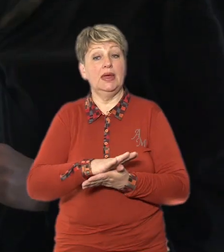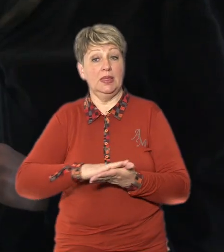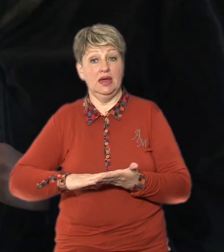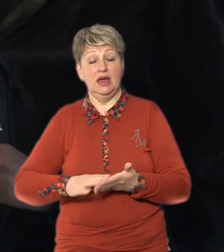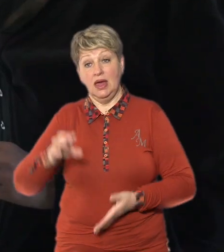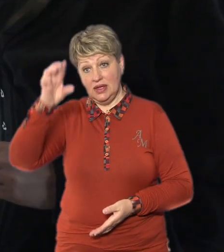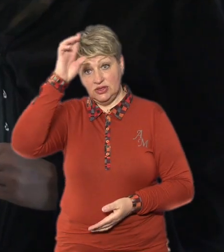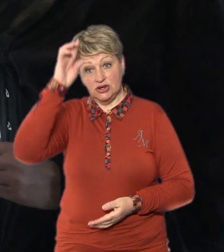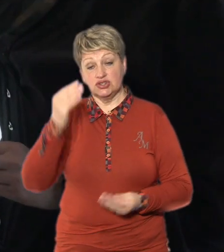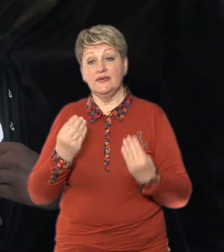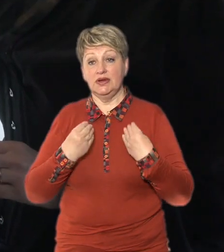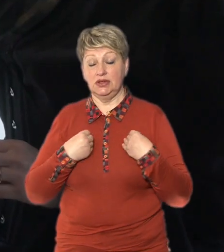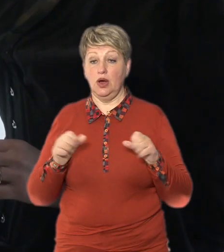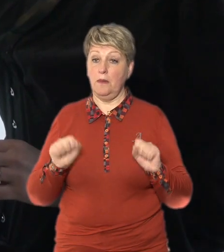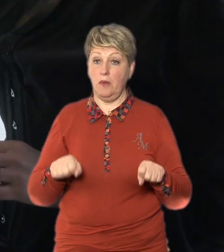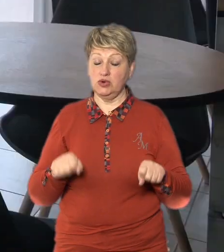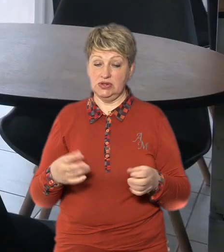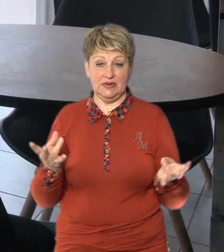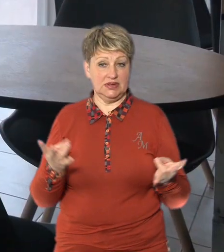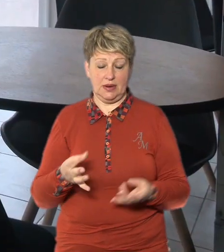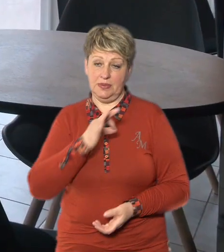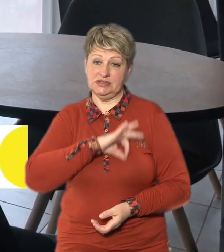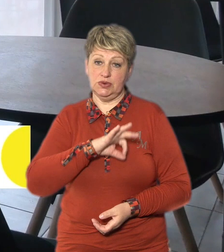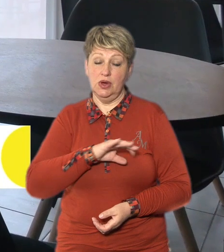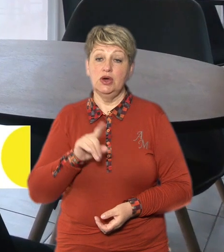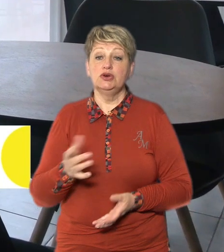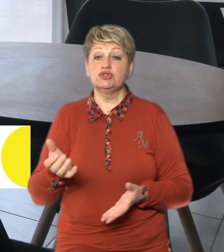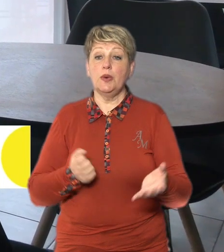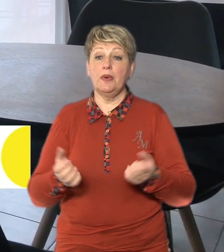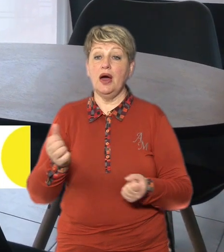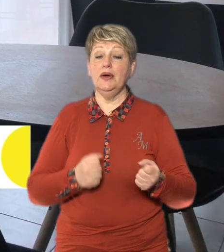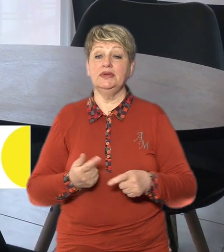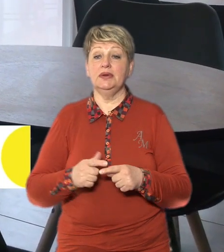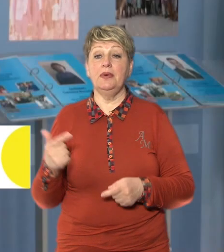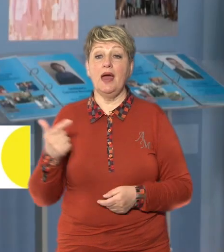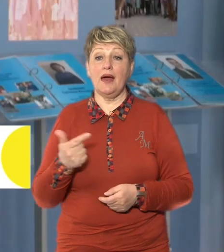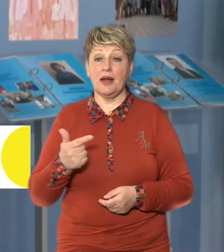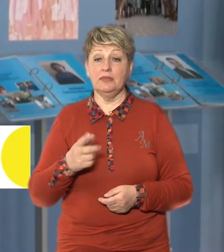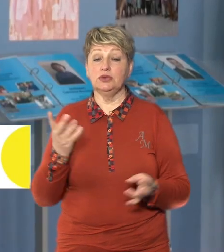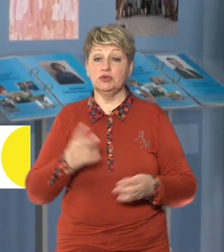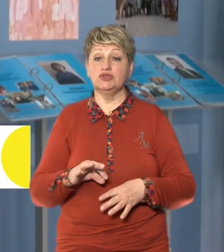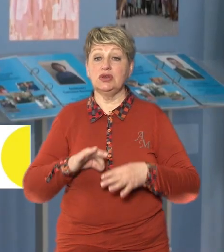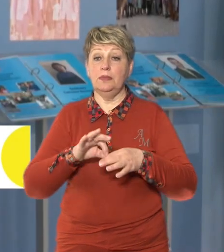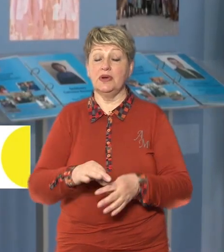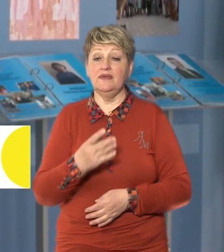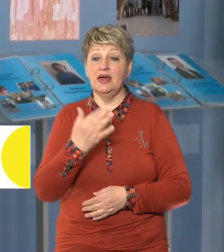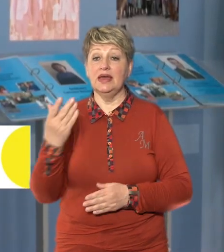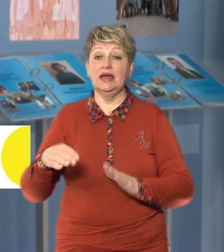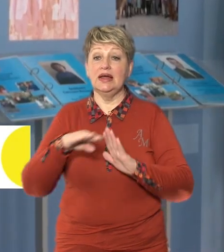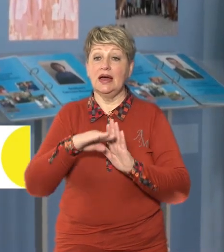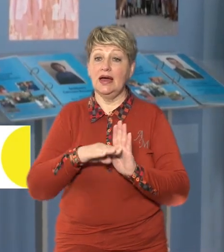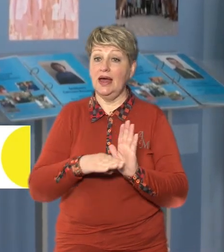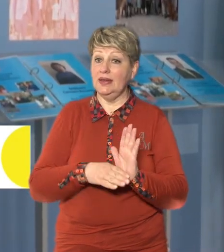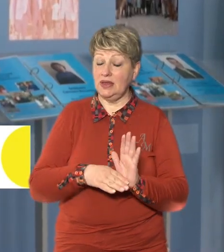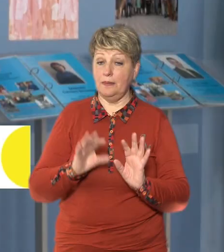Держава дає можливість, треба скористатись Щоб отримати мікрогрант, необхідно пройти декілька етапів, говорить начальниця відділу сприяння